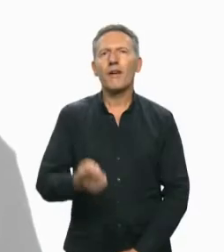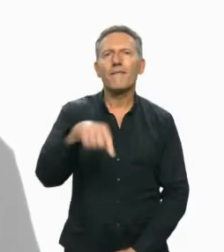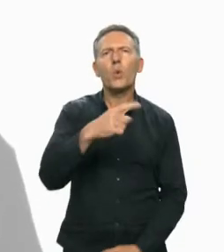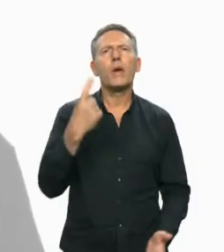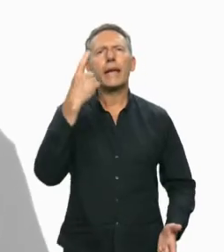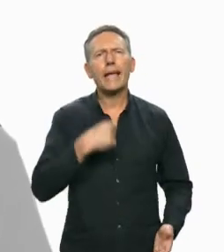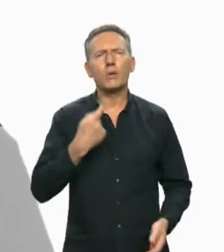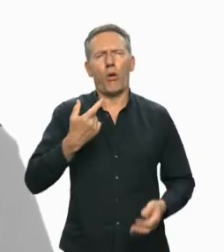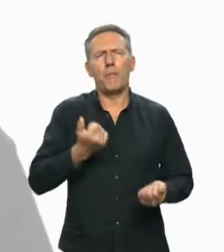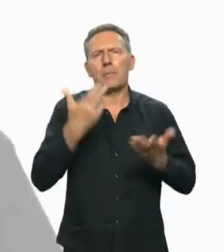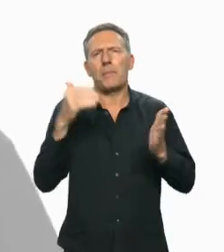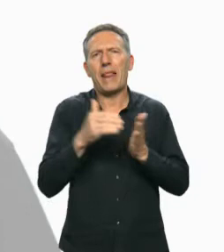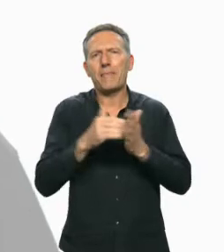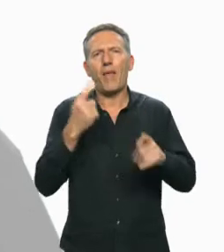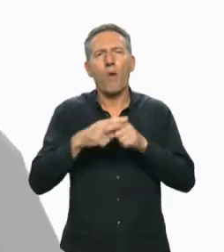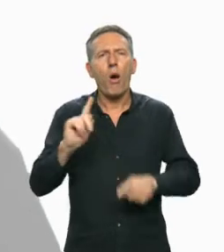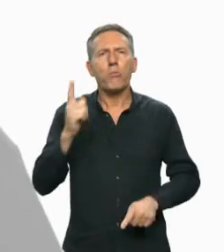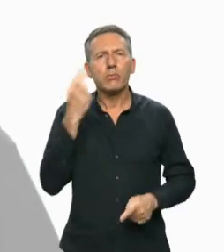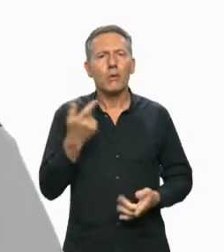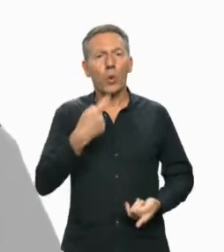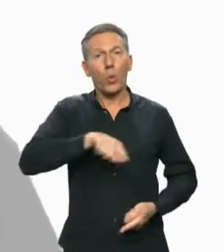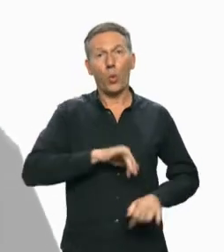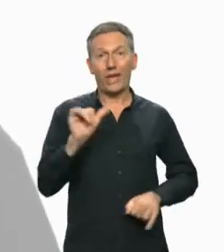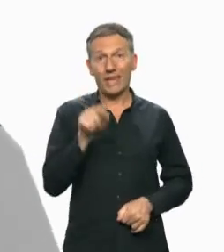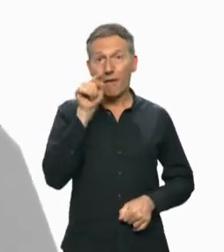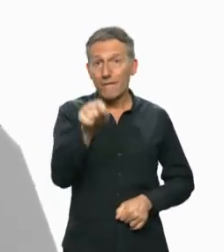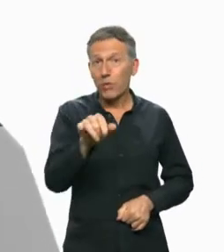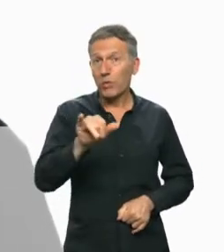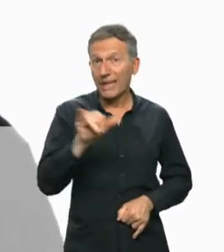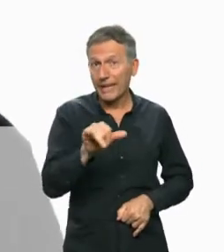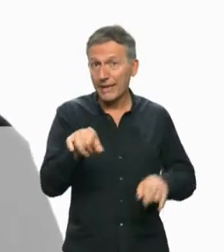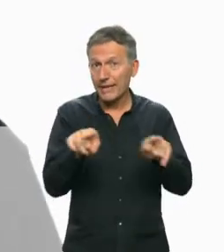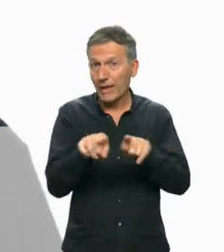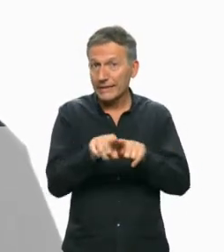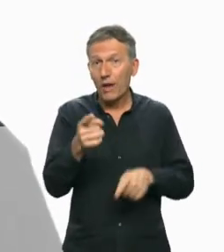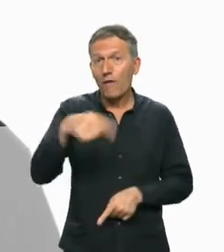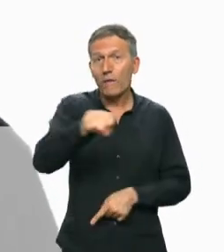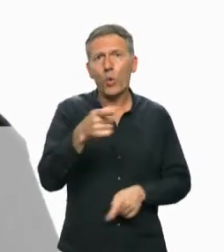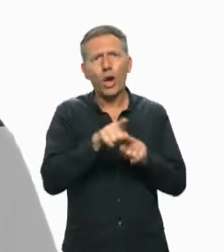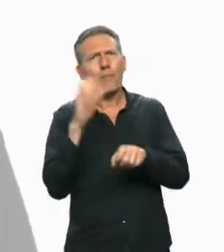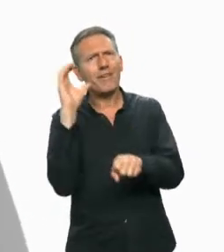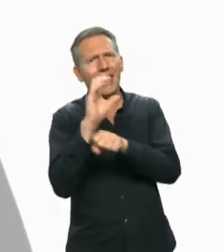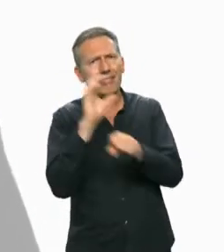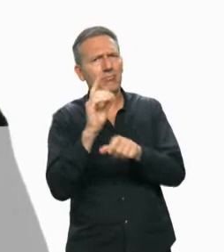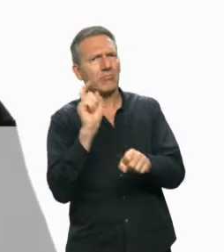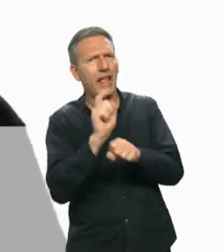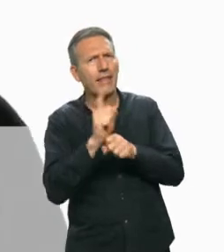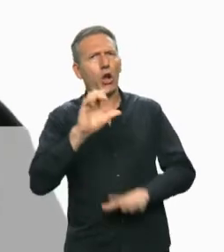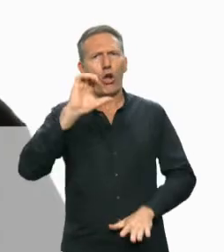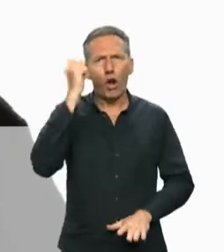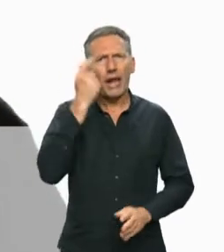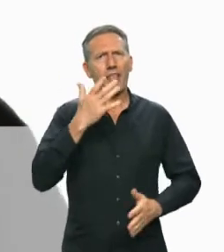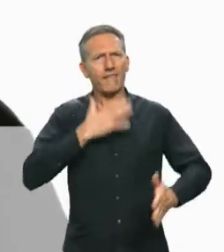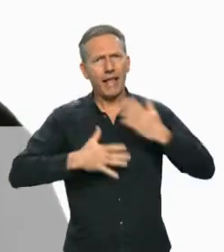Vous allez nous poser une question que nous avons entendue mille fois. Qui sommes-nous ? Mais vous, qui êtes-vous ? Vous qui contestez, qui